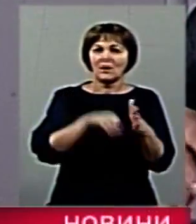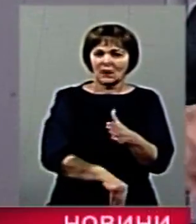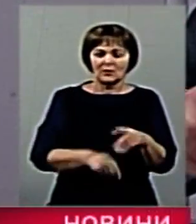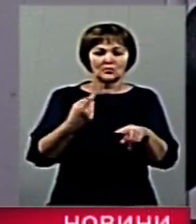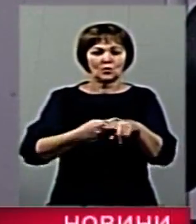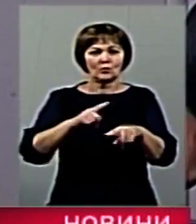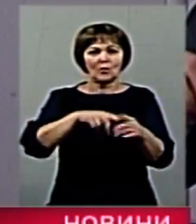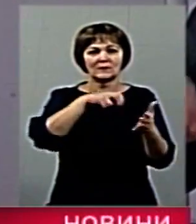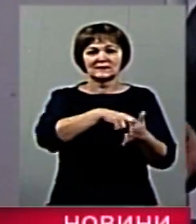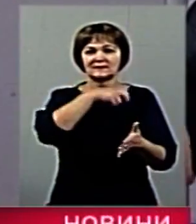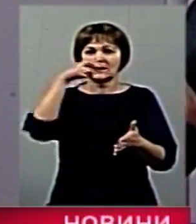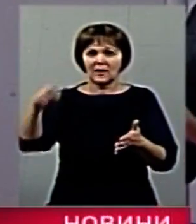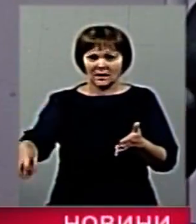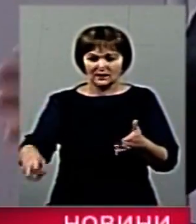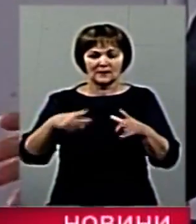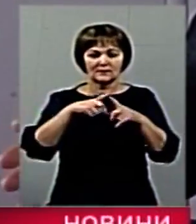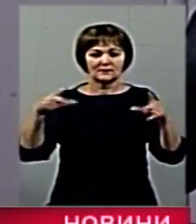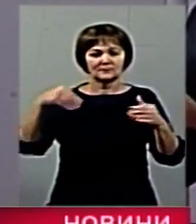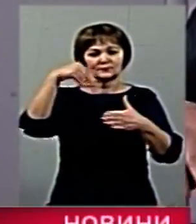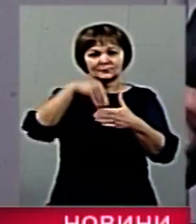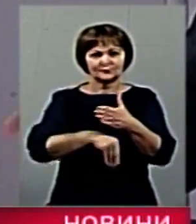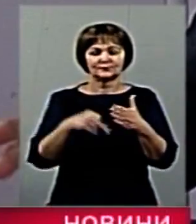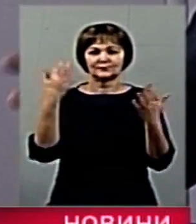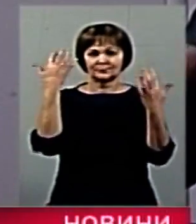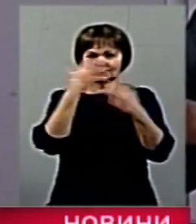тому писали листи додому, прихованою мовою,